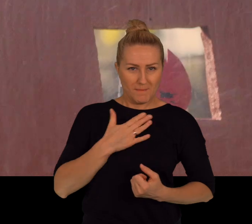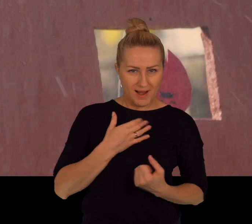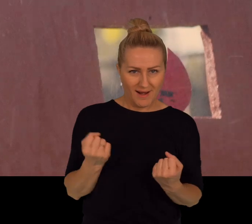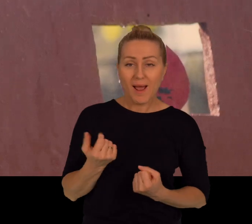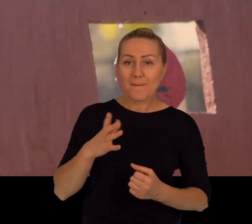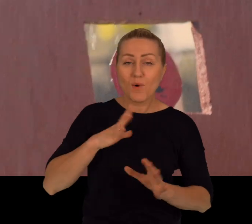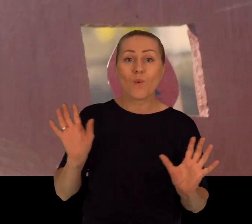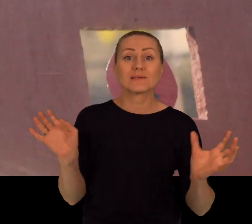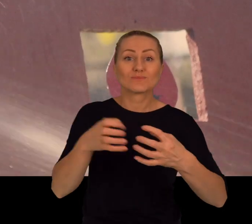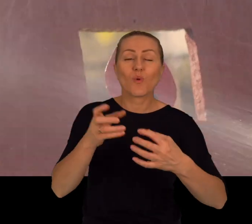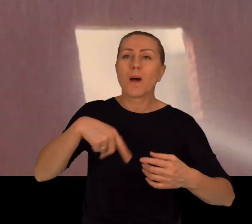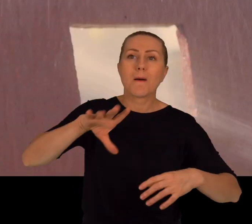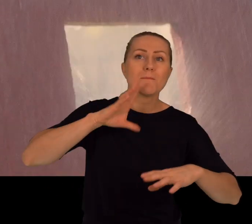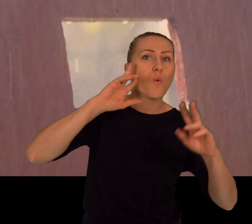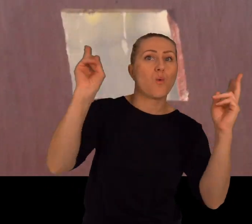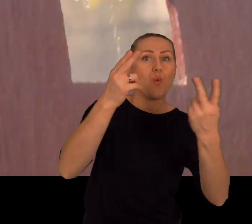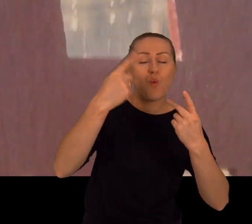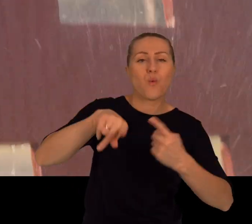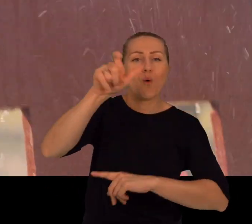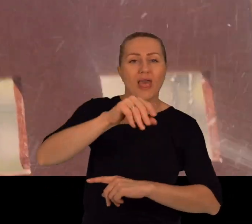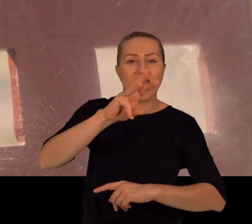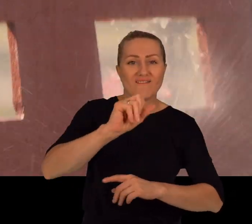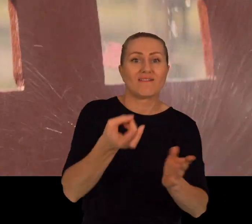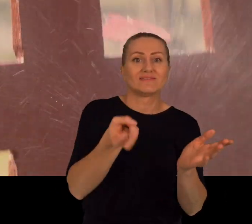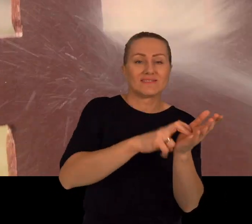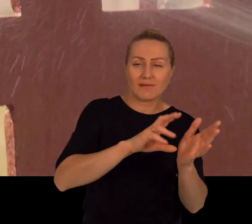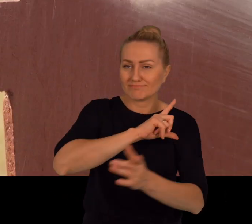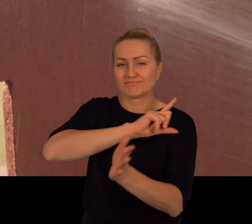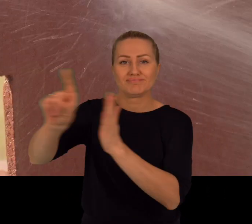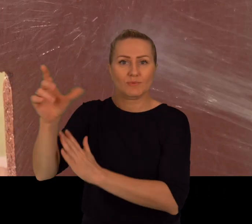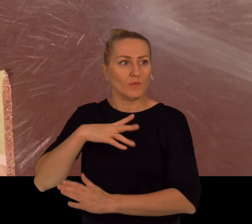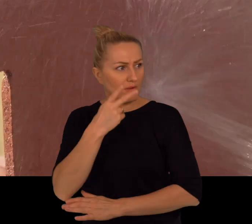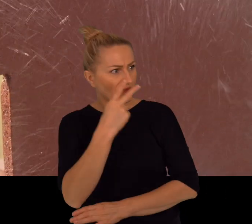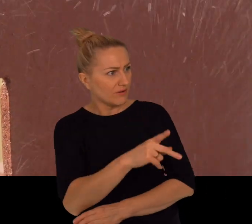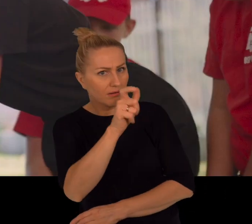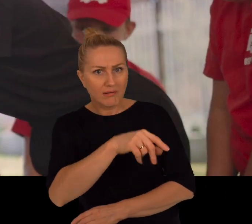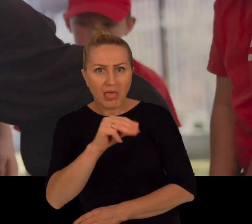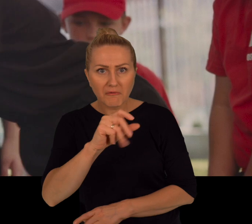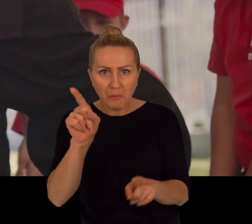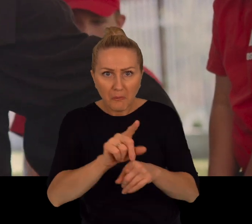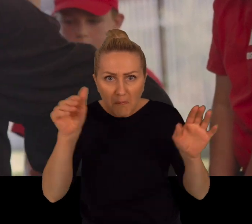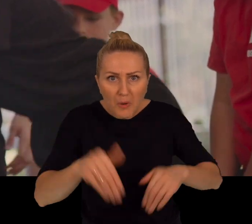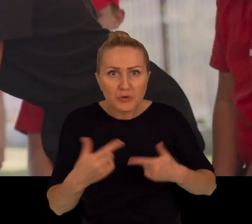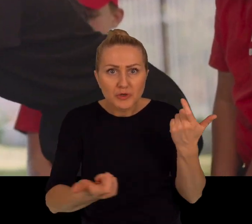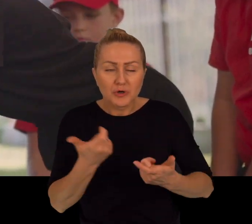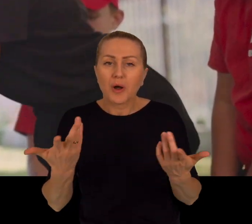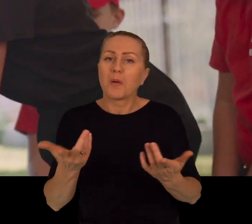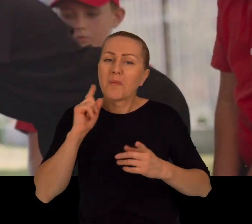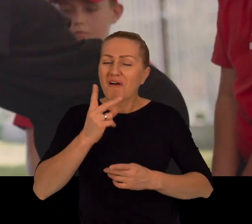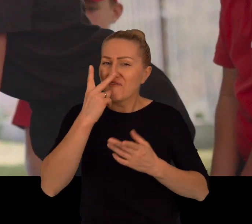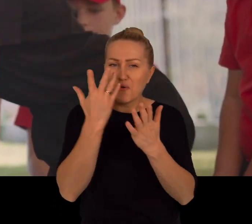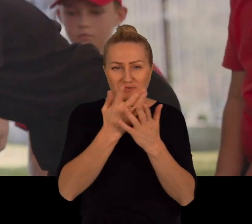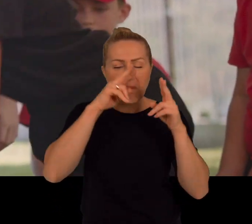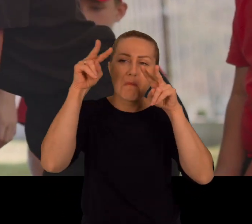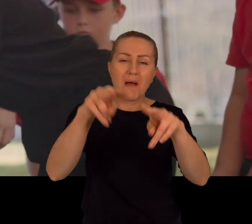Była zbiórka, syrena zawołała, Pani Ewa, zebrałaś i pojechała. I dla nich to było takie, wow, Pani Ewa też może. I